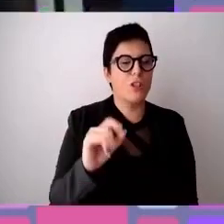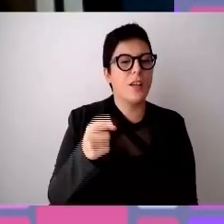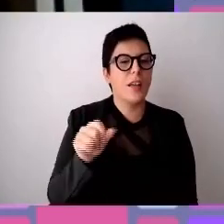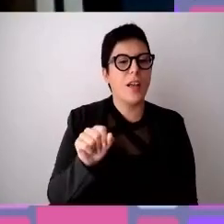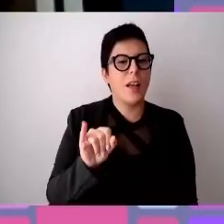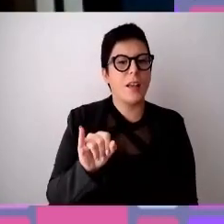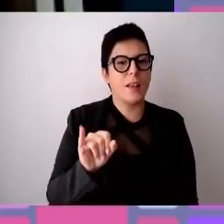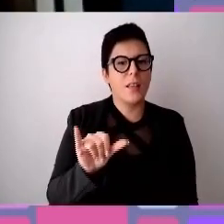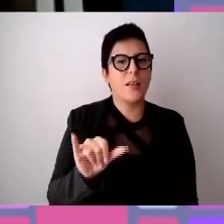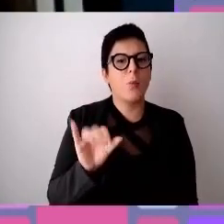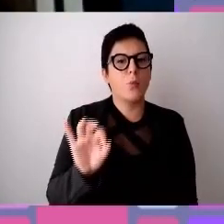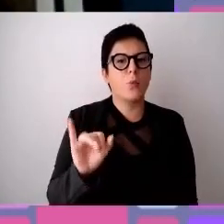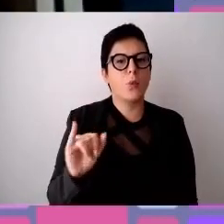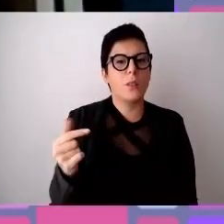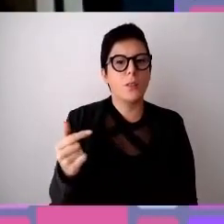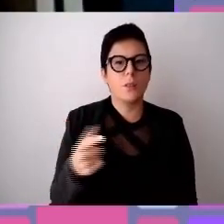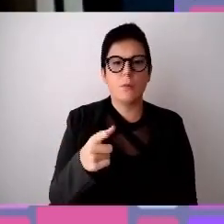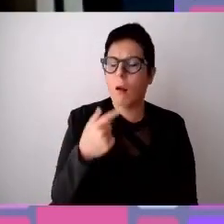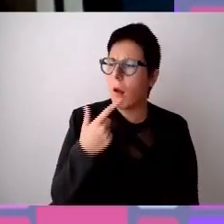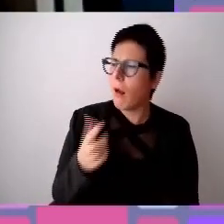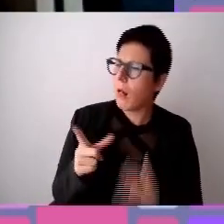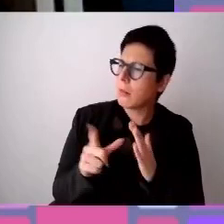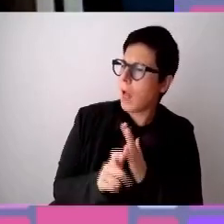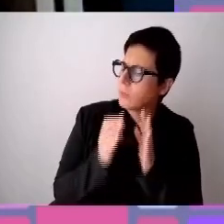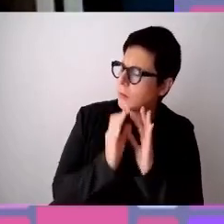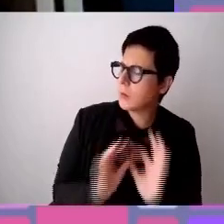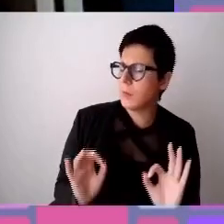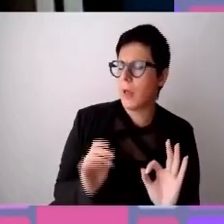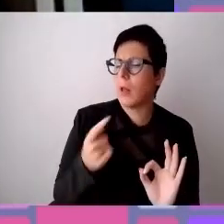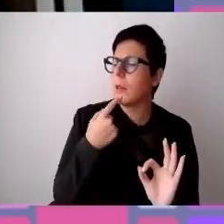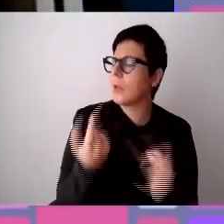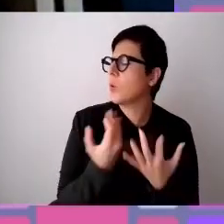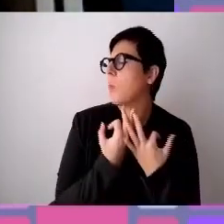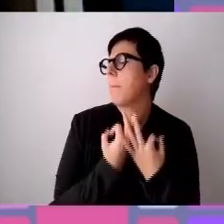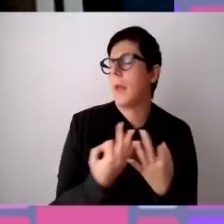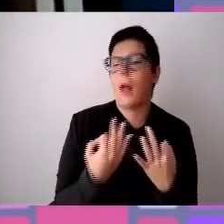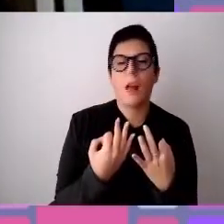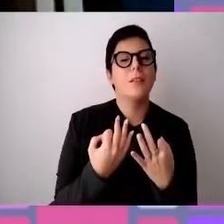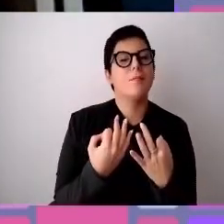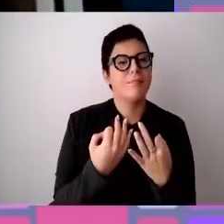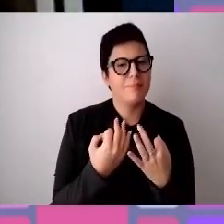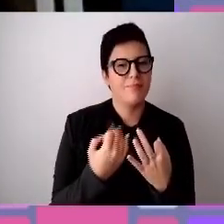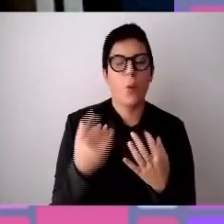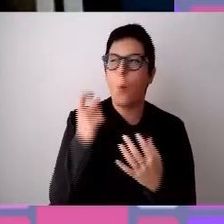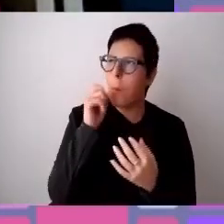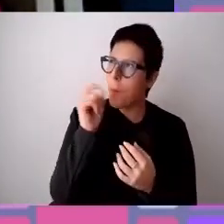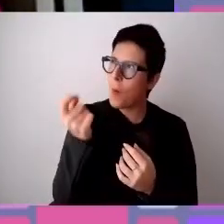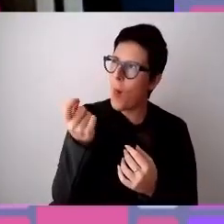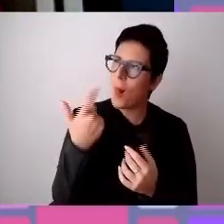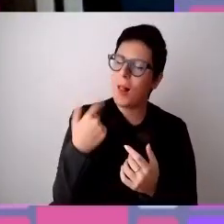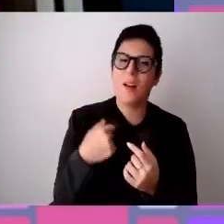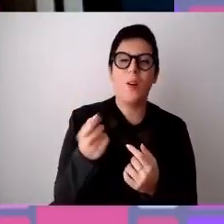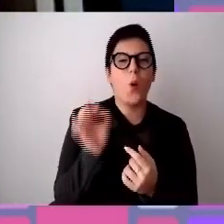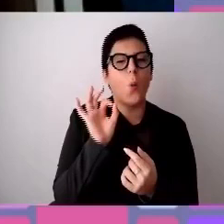tempi, hai anche, come dire, detto tutto quello che dovevi dire molto bene, soprattutto mi hai anticipato, non ce n'era bisogno, segnalare,